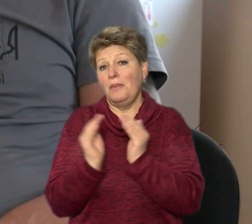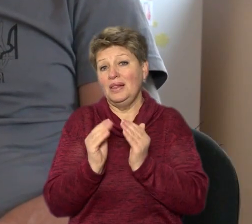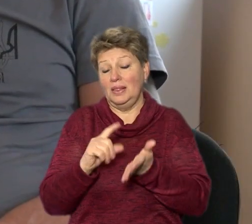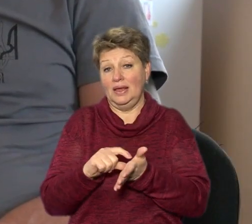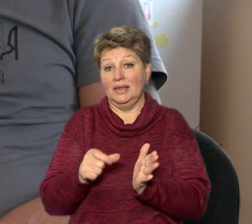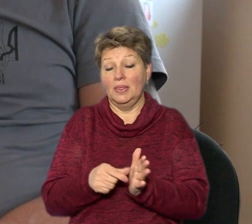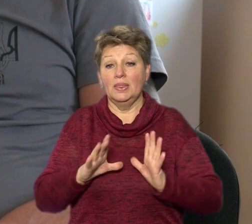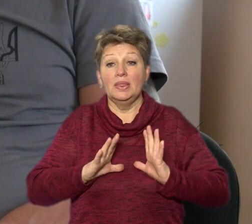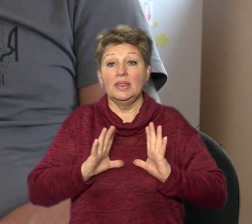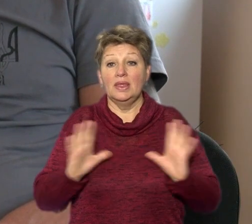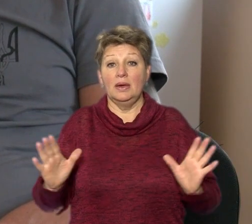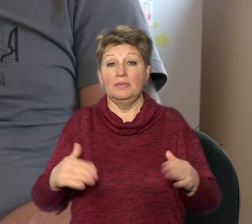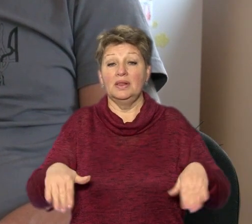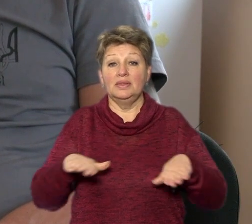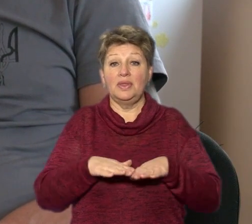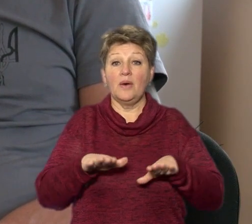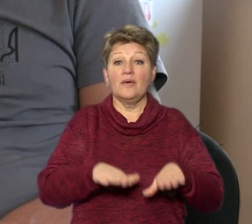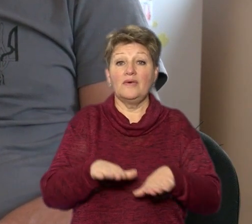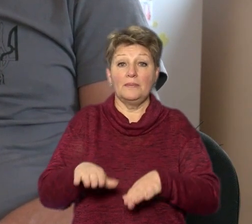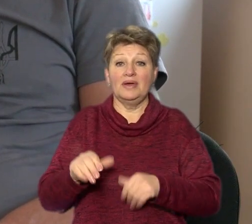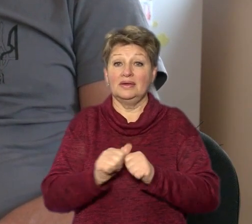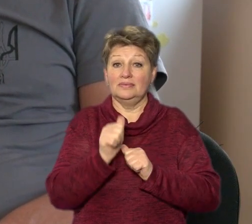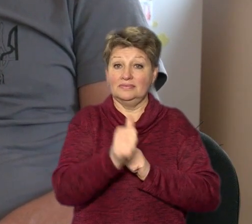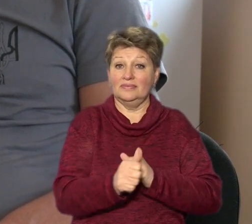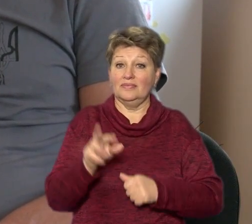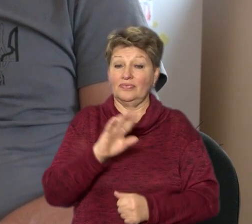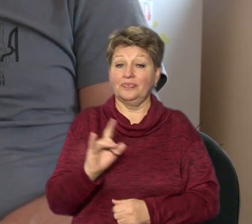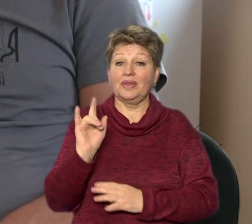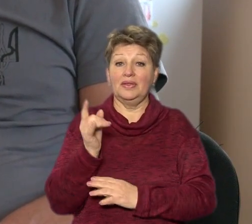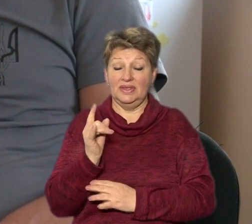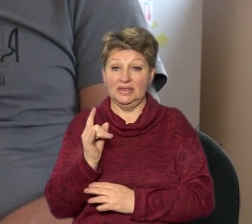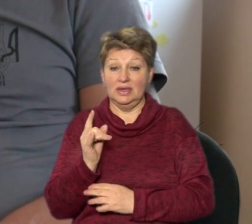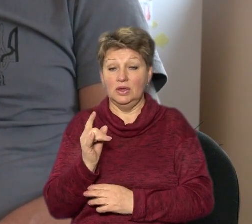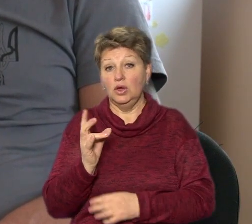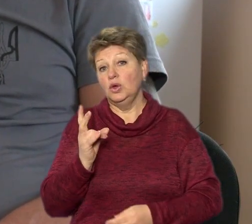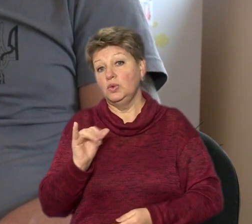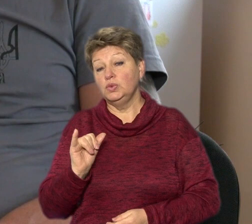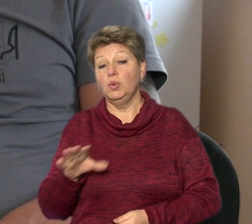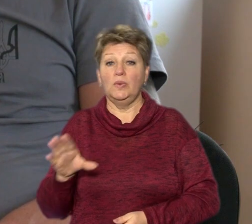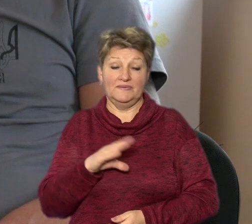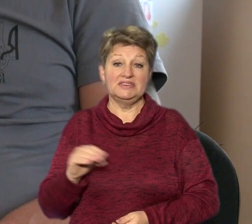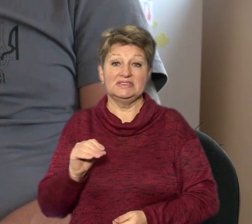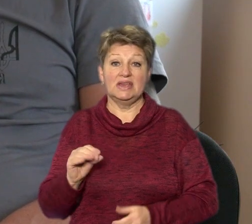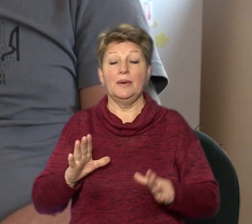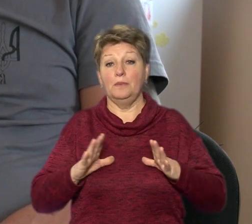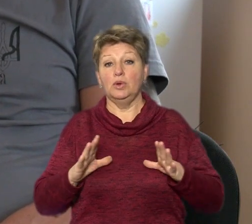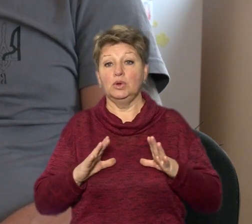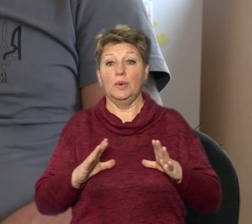того пространства для дитини, все було